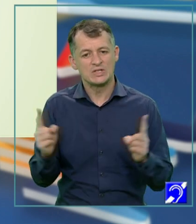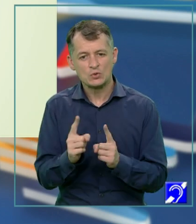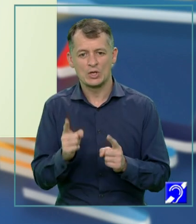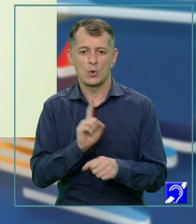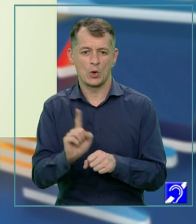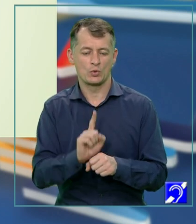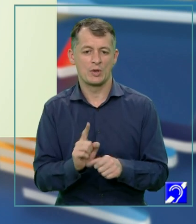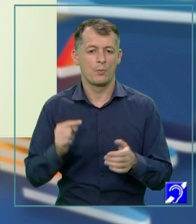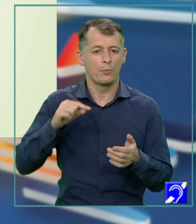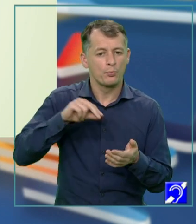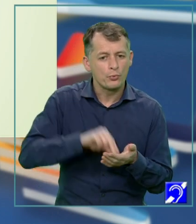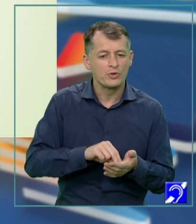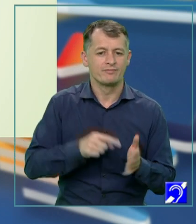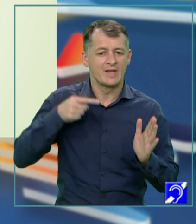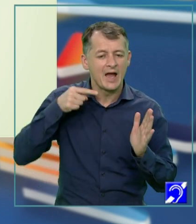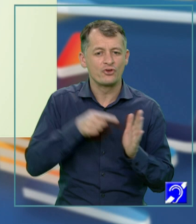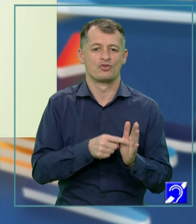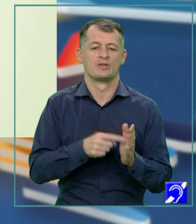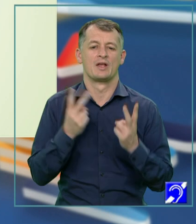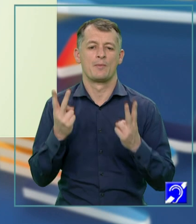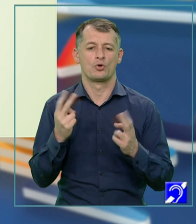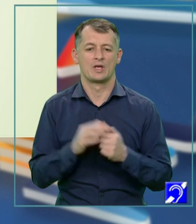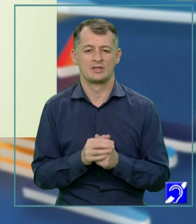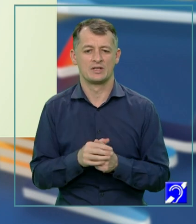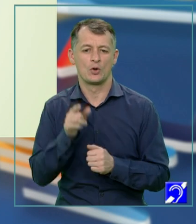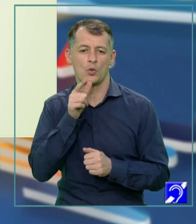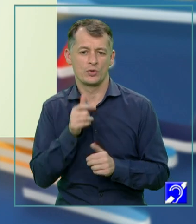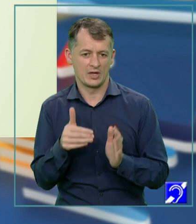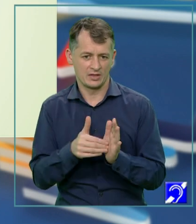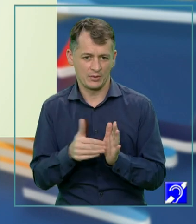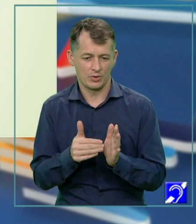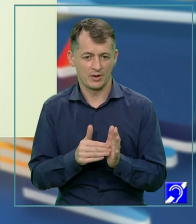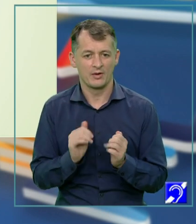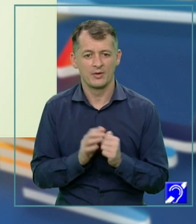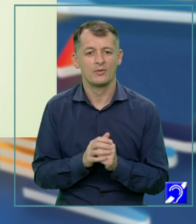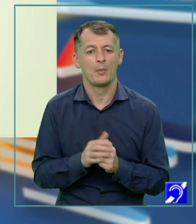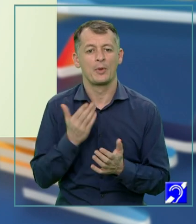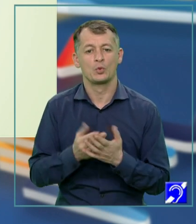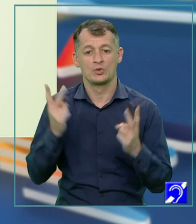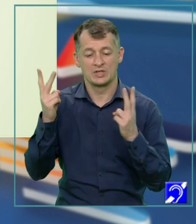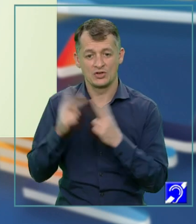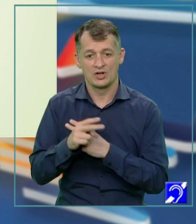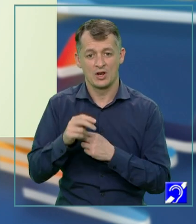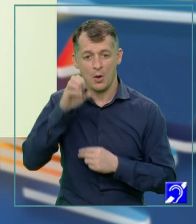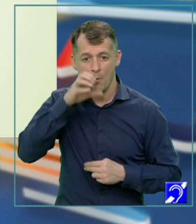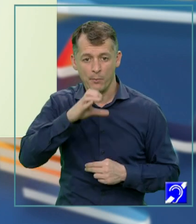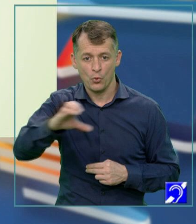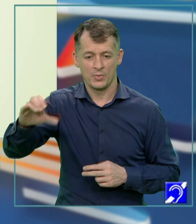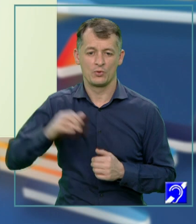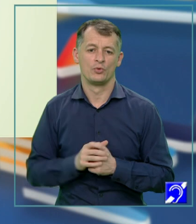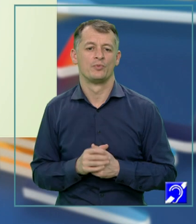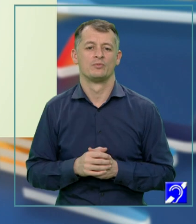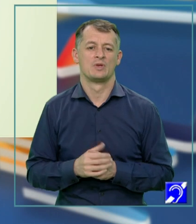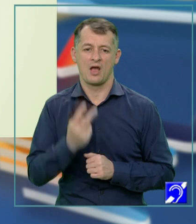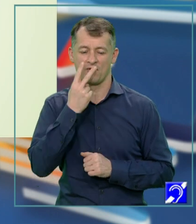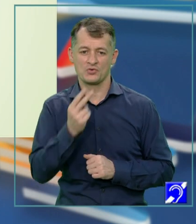accentele acolo unde sunt necesare, atât pentru cerințele piesei cât și pentru înțelegerea publicului. Îmi aduc aminte că v-am văzut interpretând